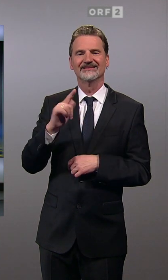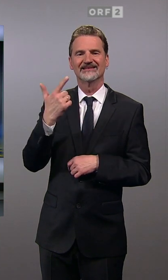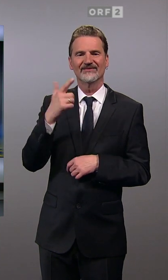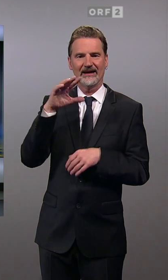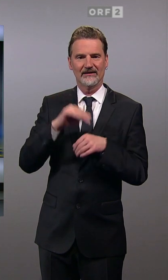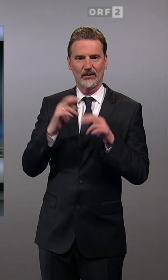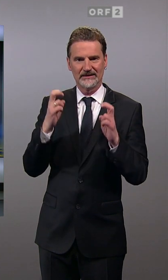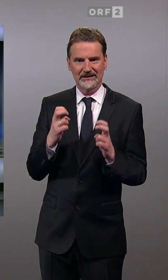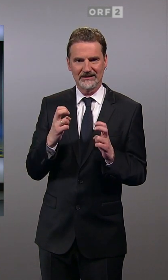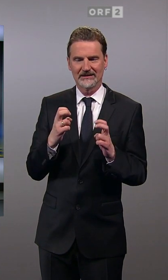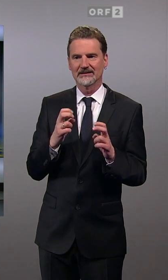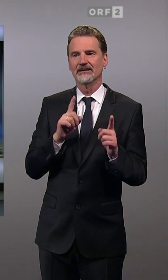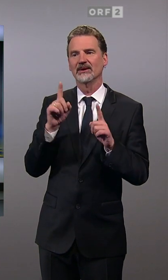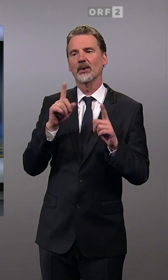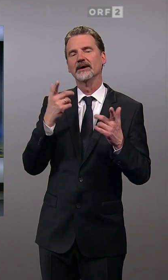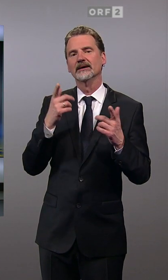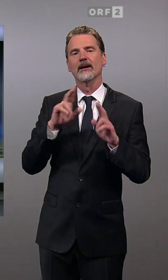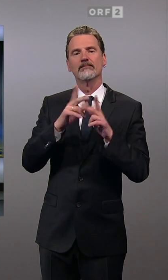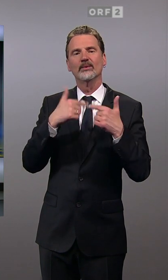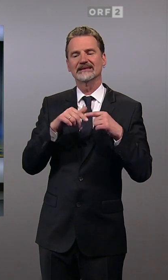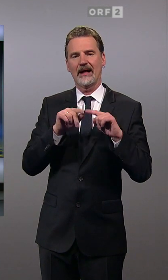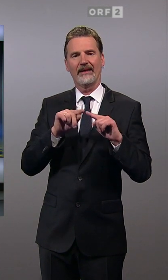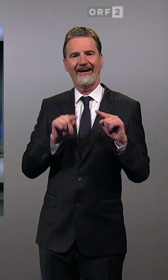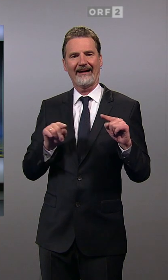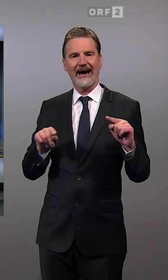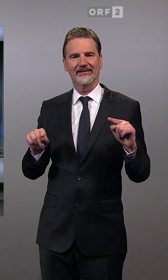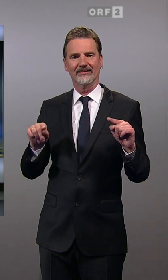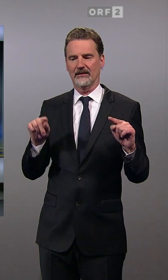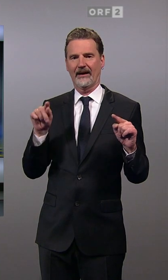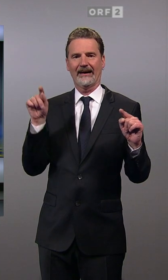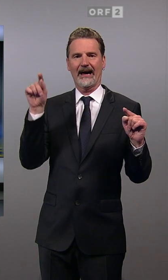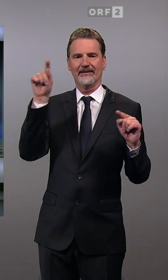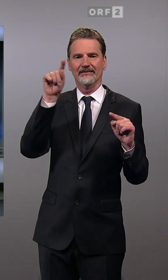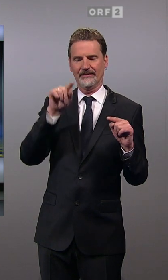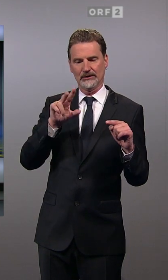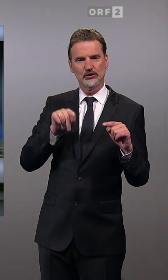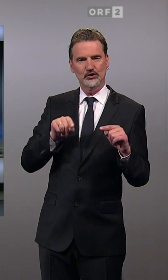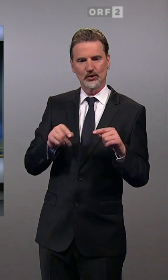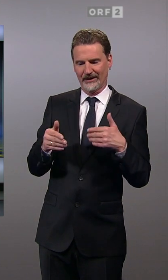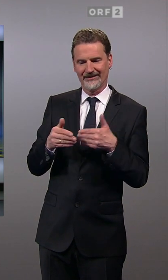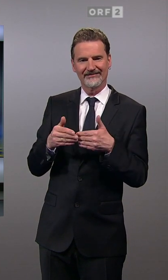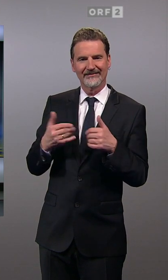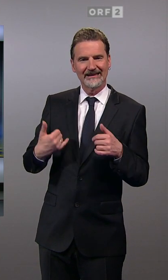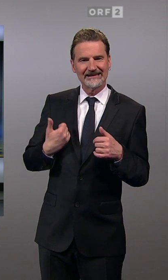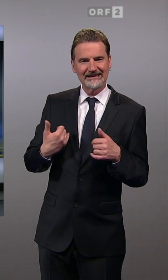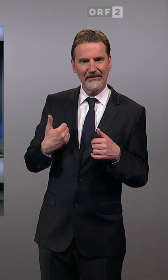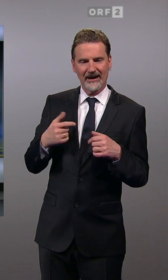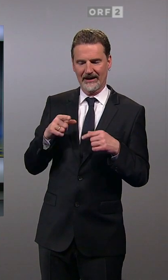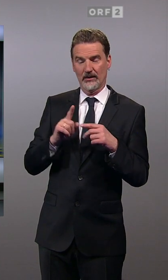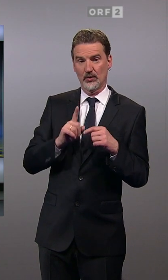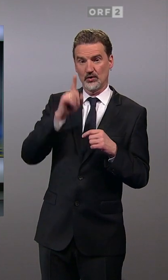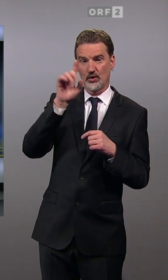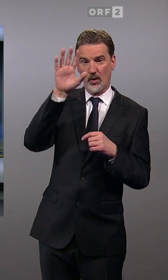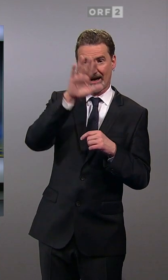gemeldet. Also eher an den Rändern des Bundeslandes, im Süden Richtung Semmering und hier im Norden an der Grenze zu